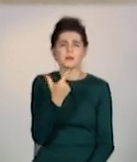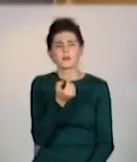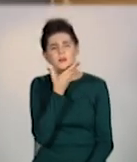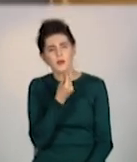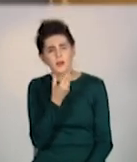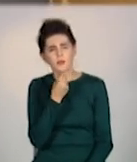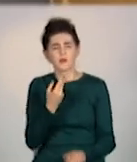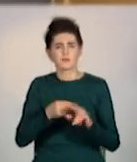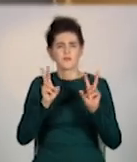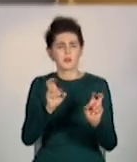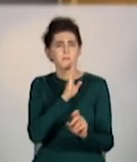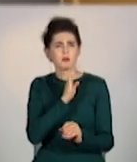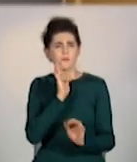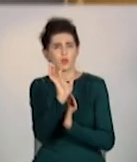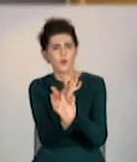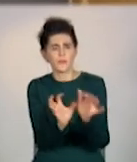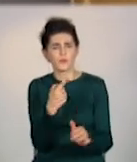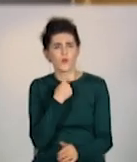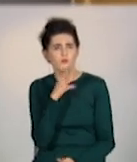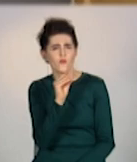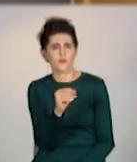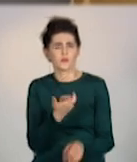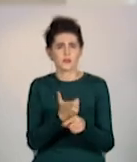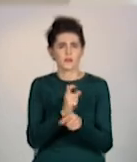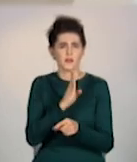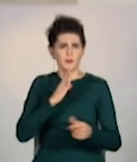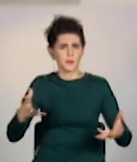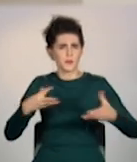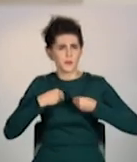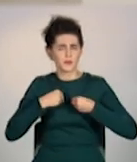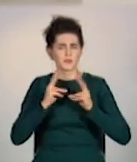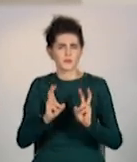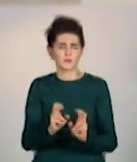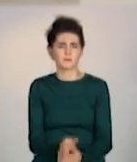Мамине тепло та мамин голос. Зараз для Мілани це цілий світ.